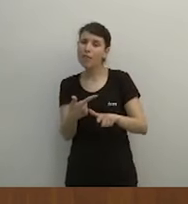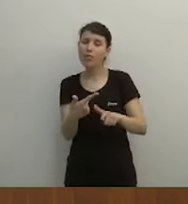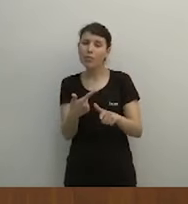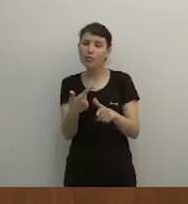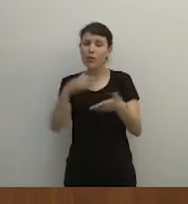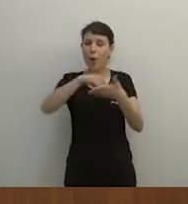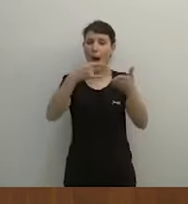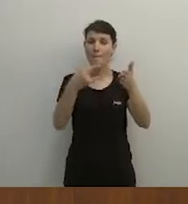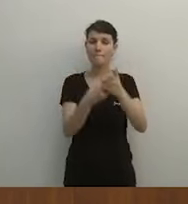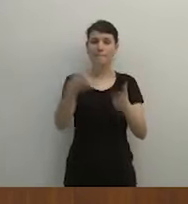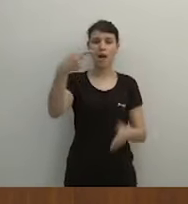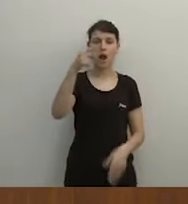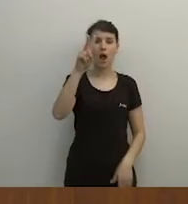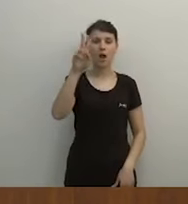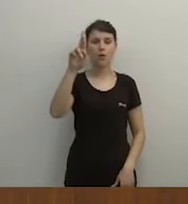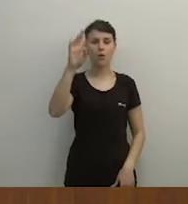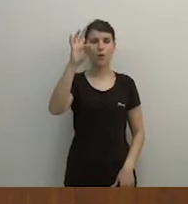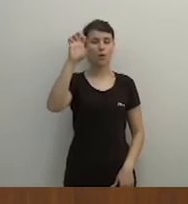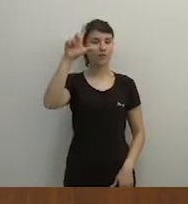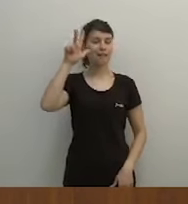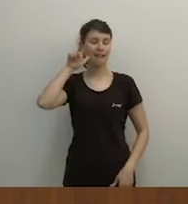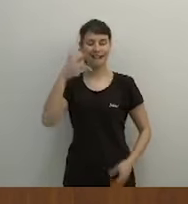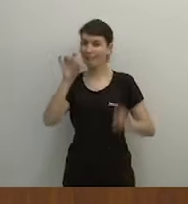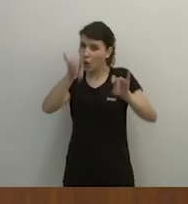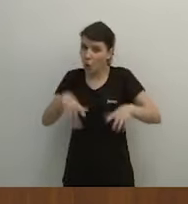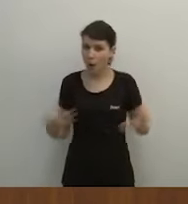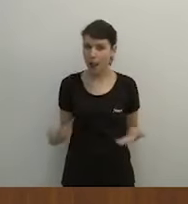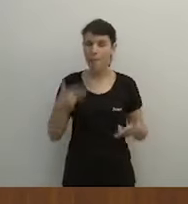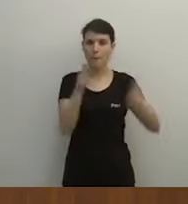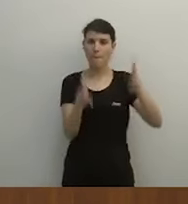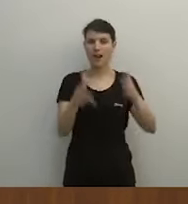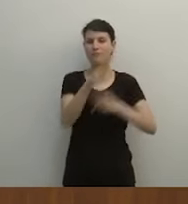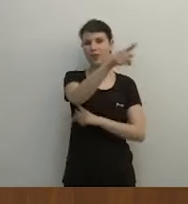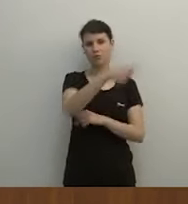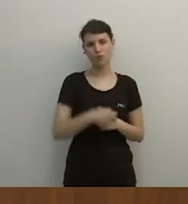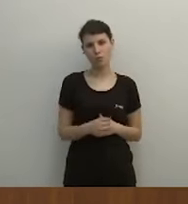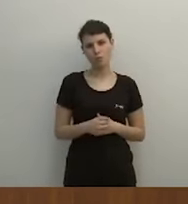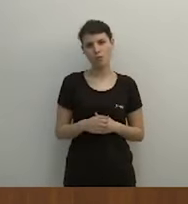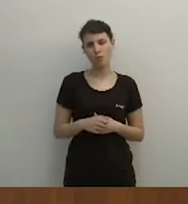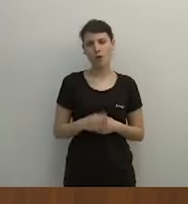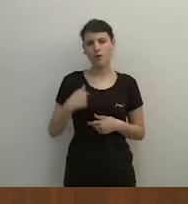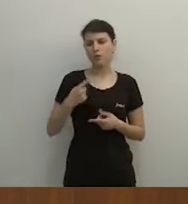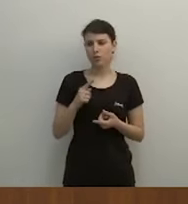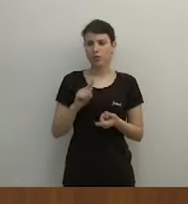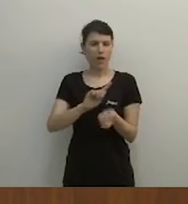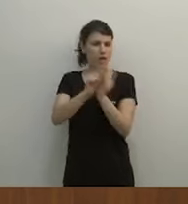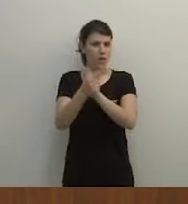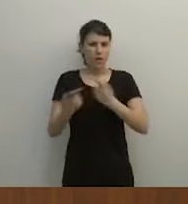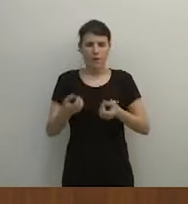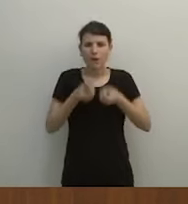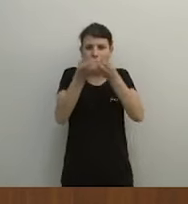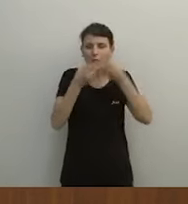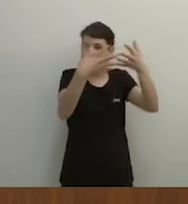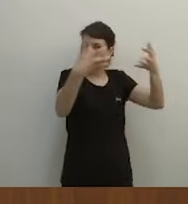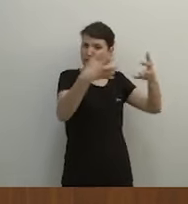'Alacant. La resposta del Partit Popular a l'acceptació a tràmit de la Fiscalia Antocorrupció d'aquesta qüestió, un informe de